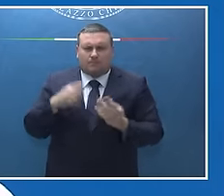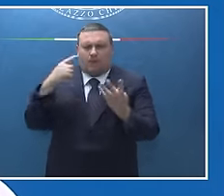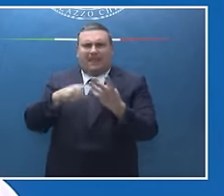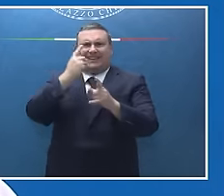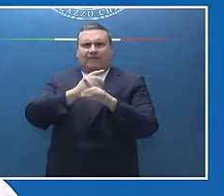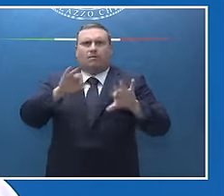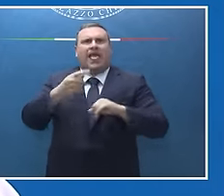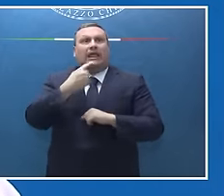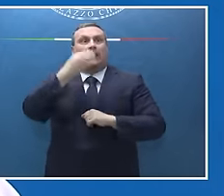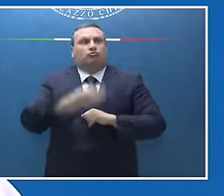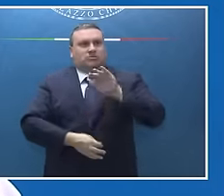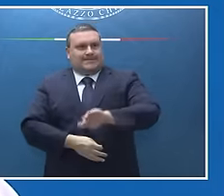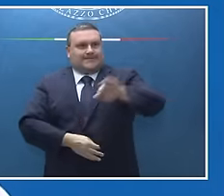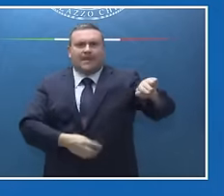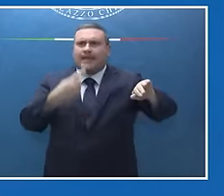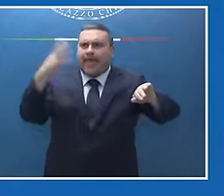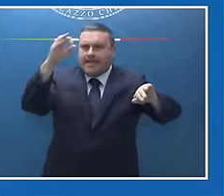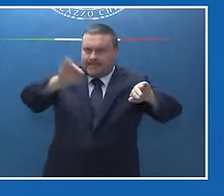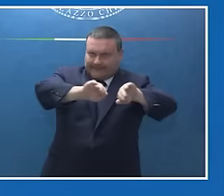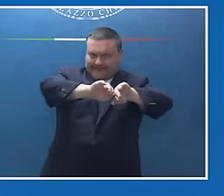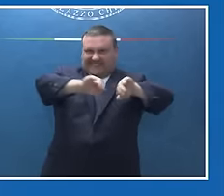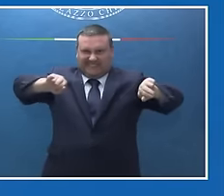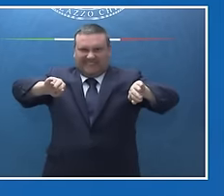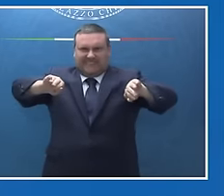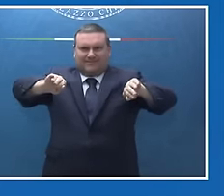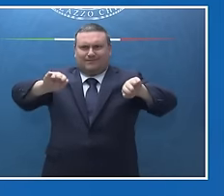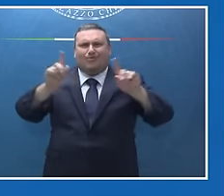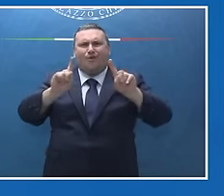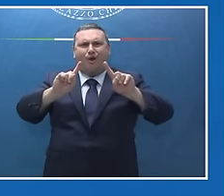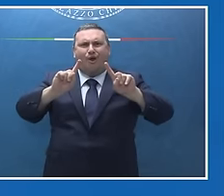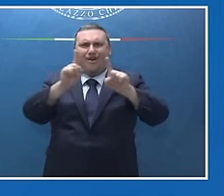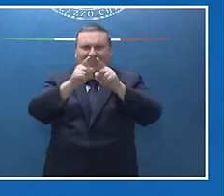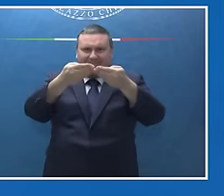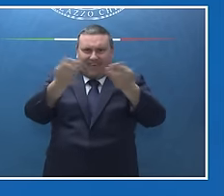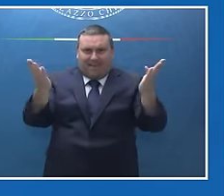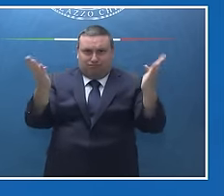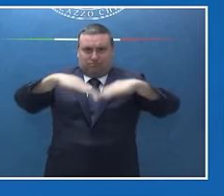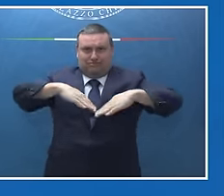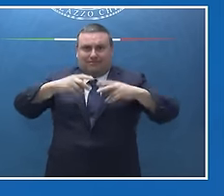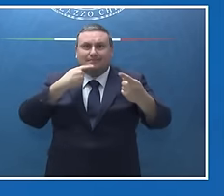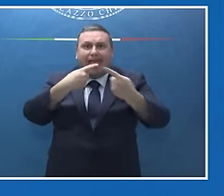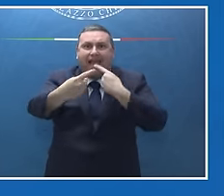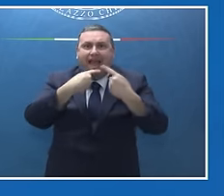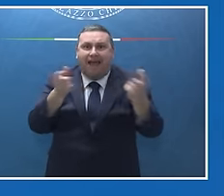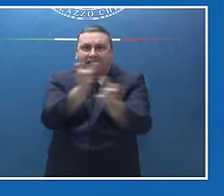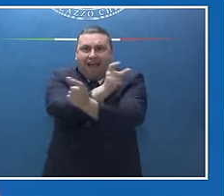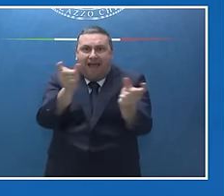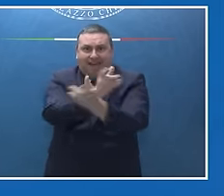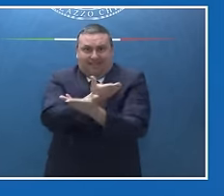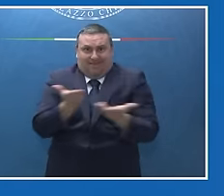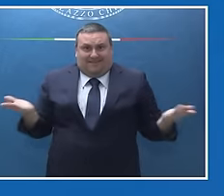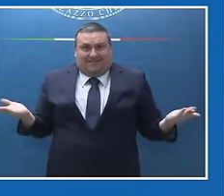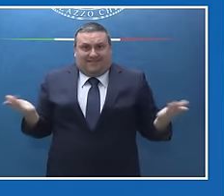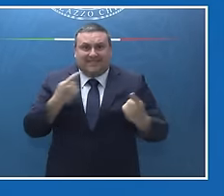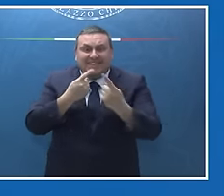politico e dall'altra le aziende che sviluppano l'intelligenza artificiale. È un dibattito che va fatto con chi sviluppa l'intelligenza artificiale. Per